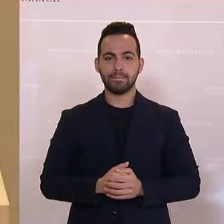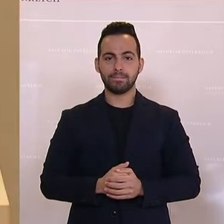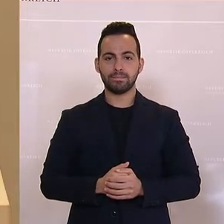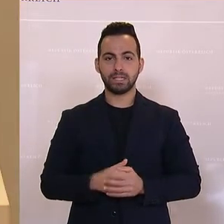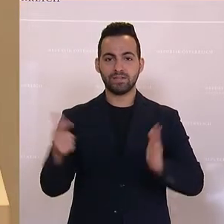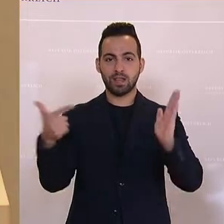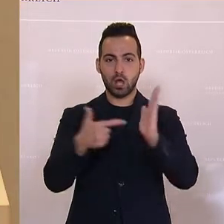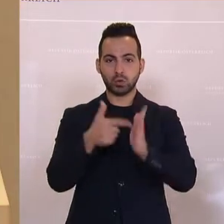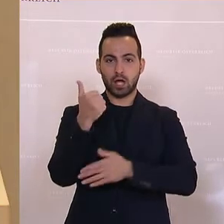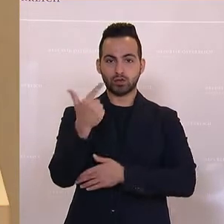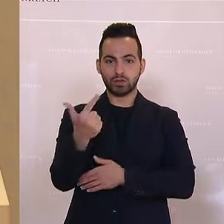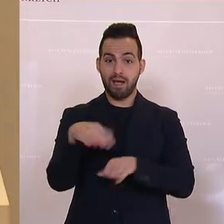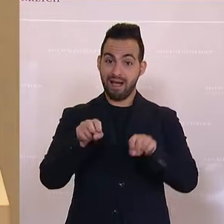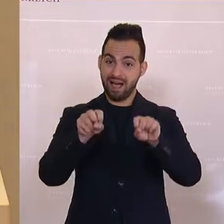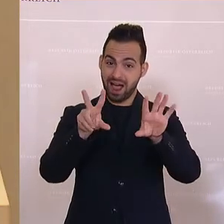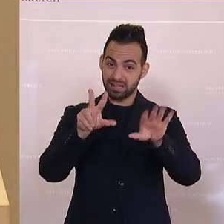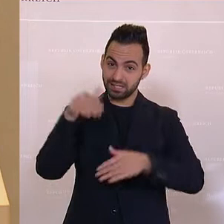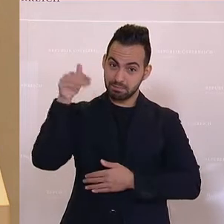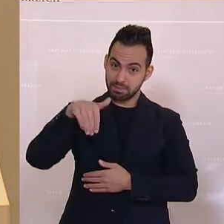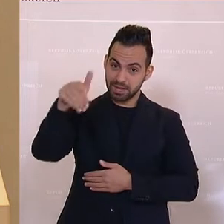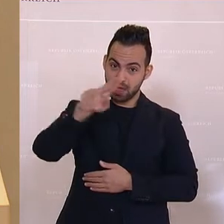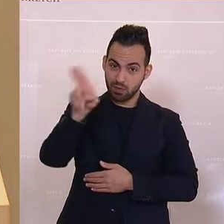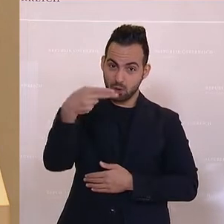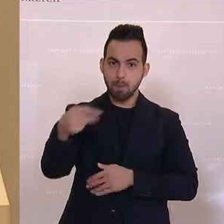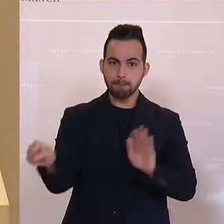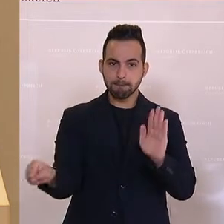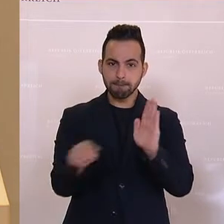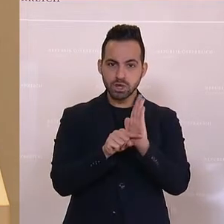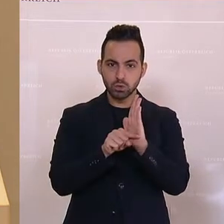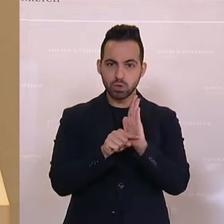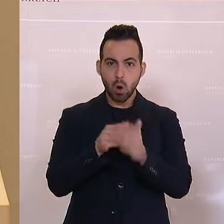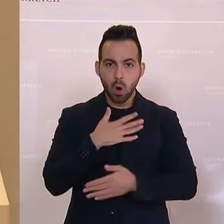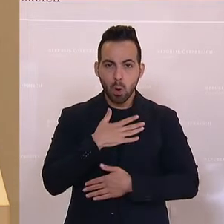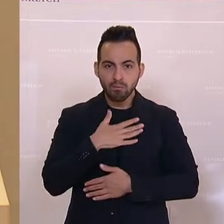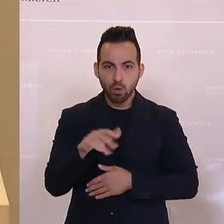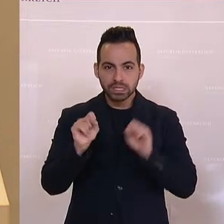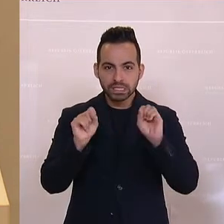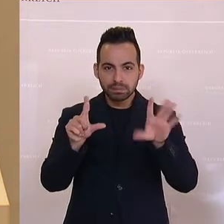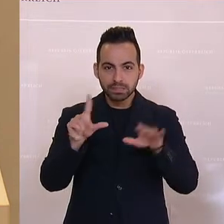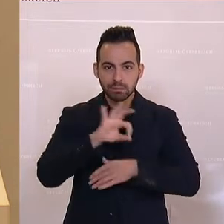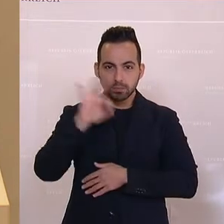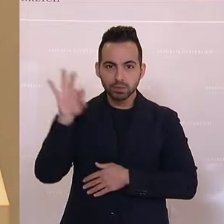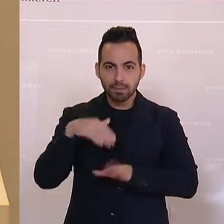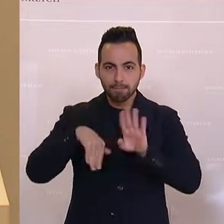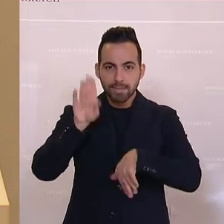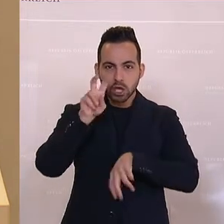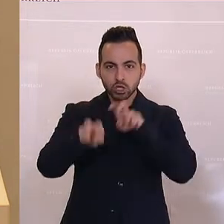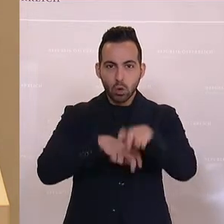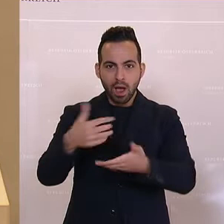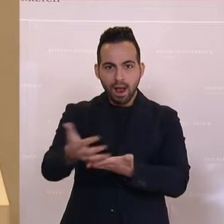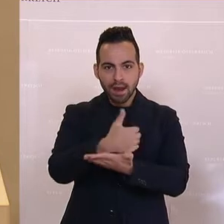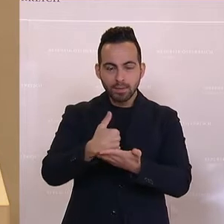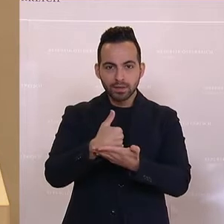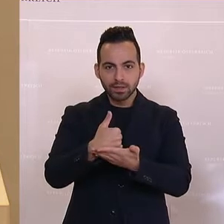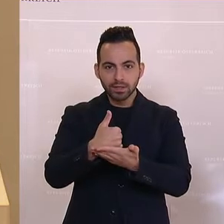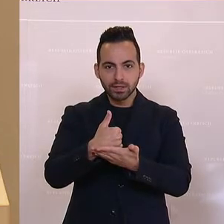2021 18 Milliarden Euro minus, obwohl wir 17 Prozent mehr Steuereinnahmen hatten und ein Wirtschaftswachstum